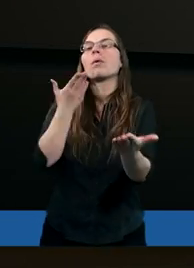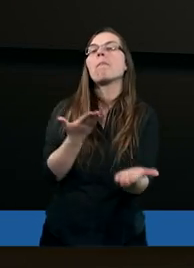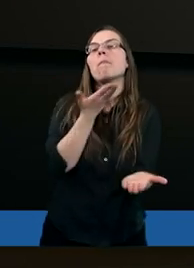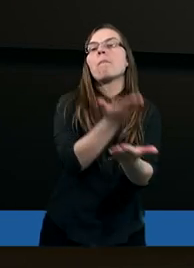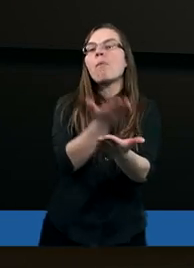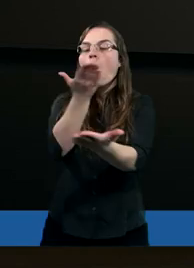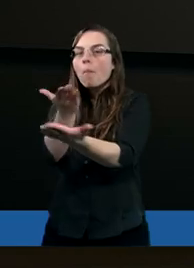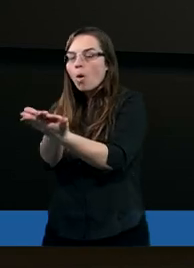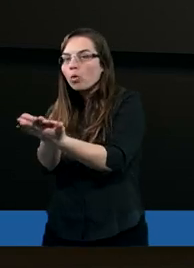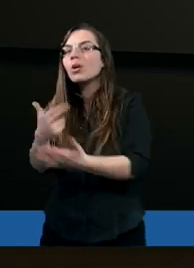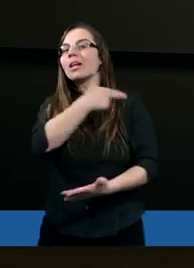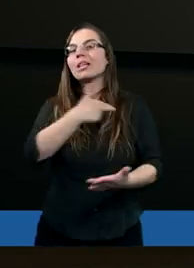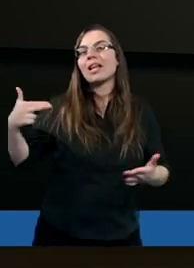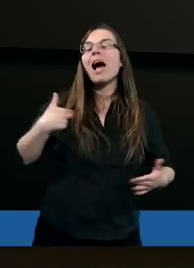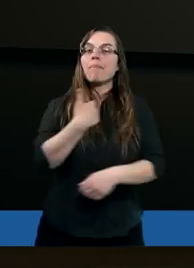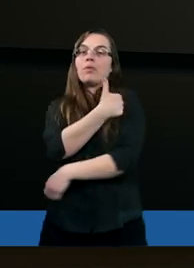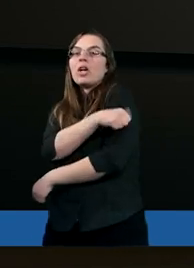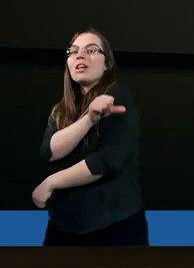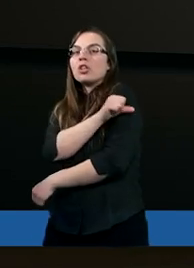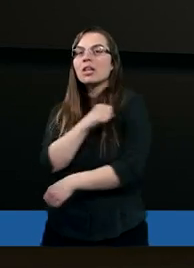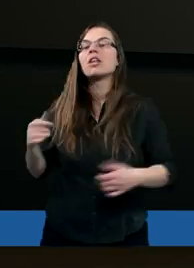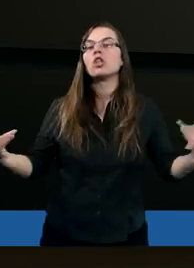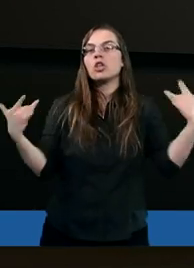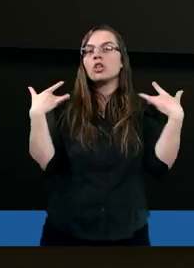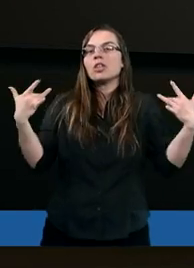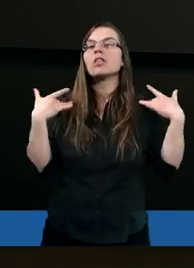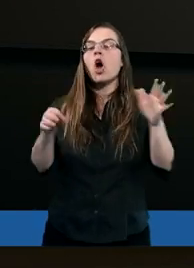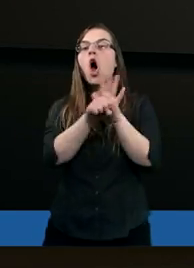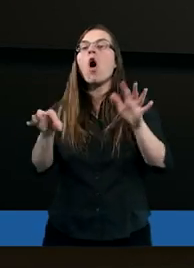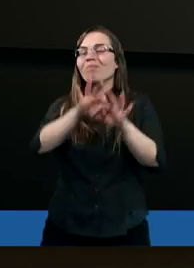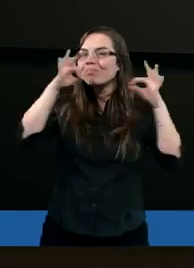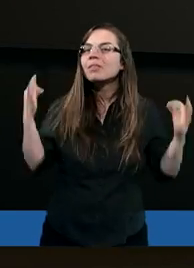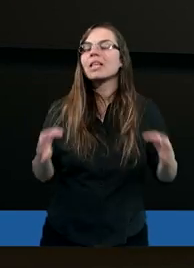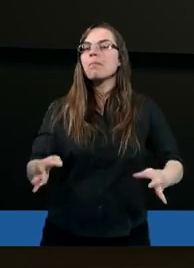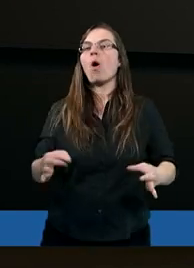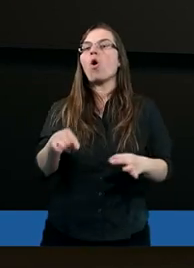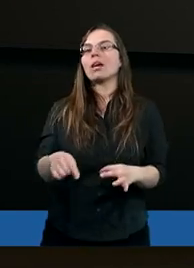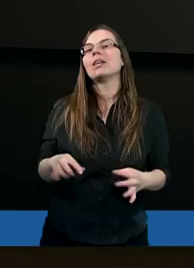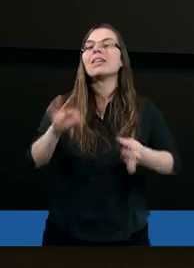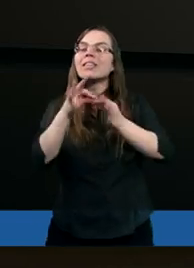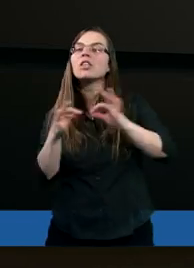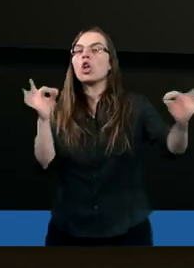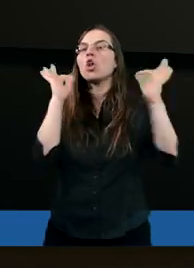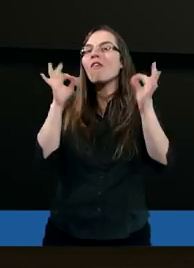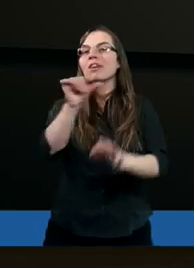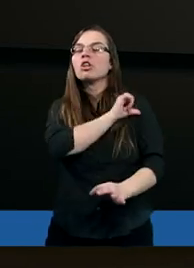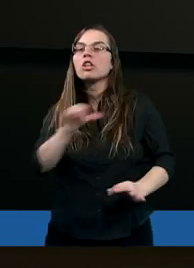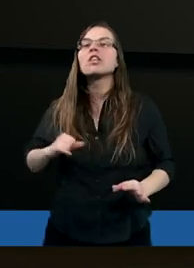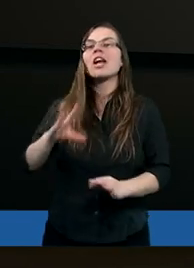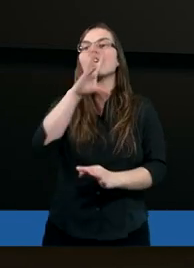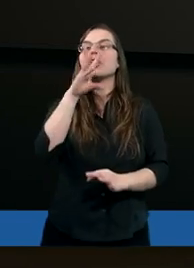nam, chrześcijanom, życie od tej pory, gdy już dowiedzieliśmy się, że